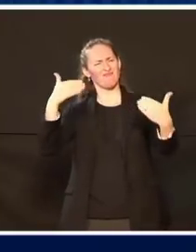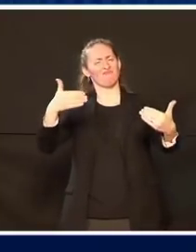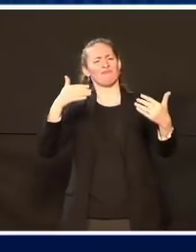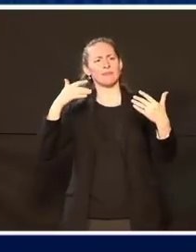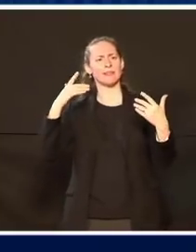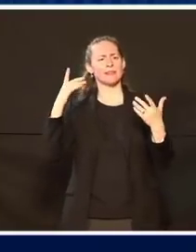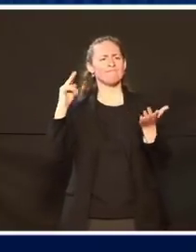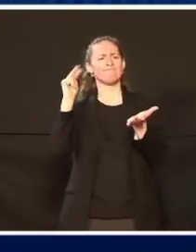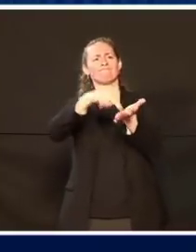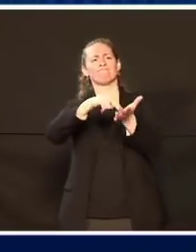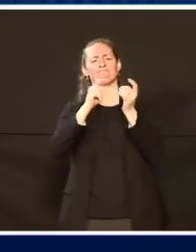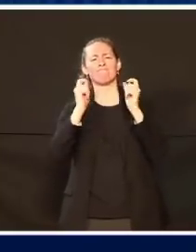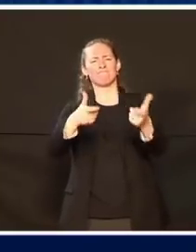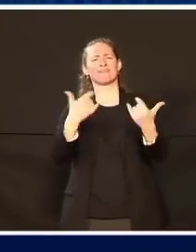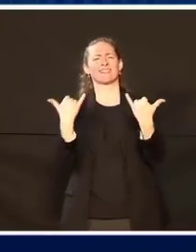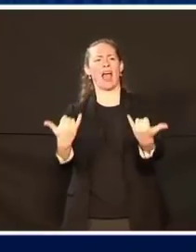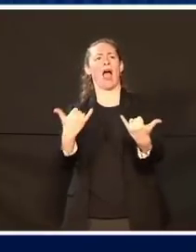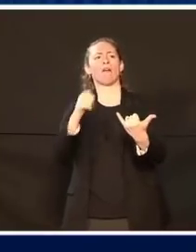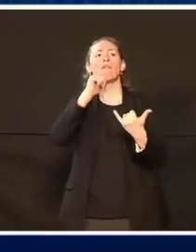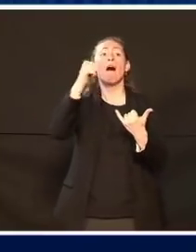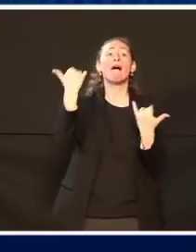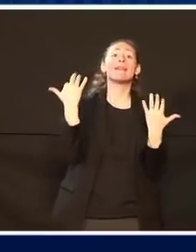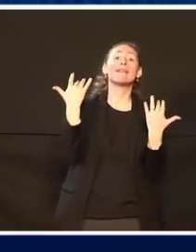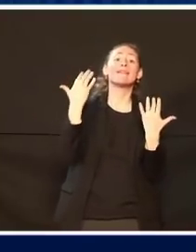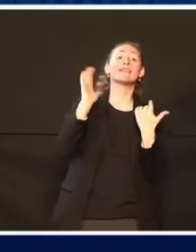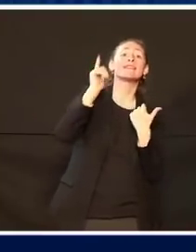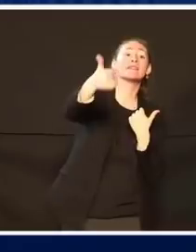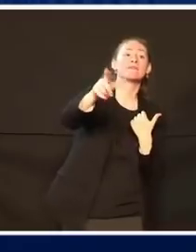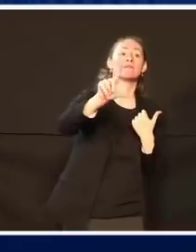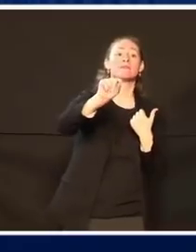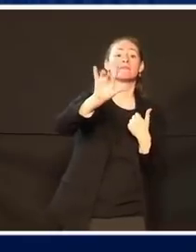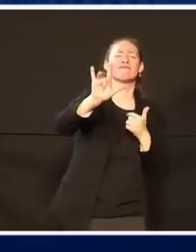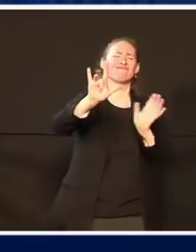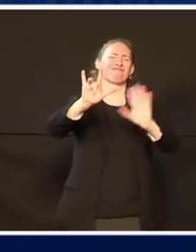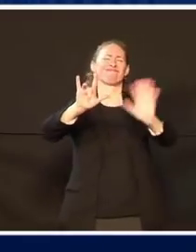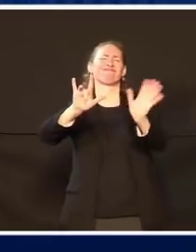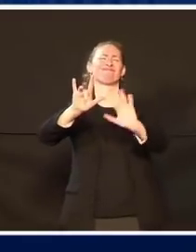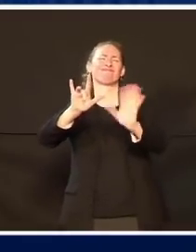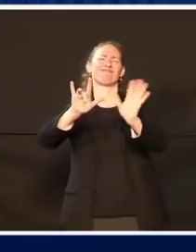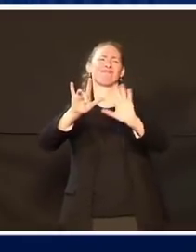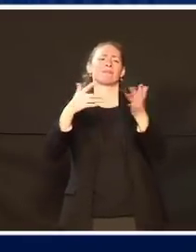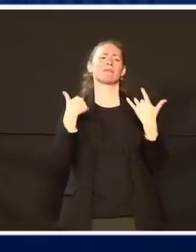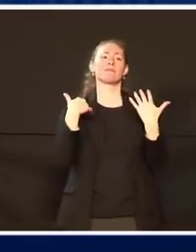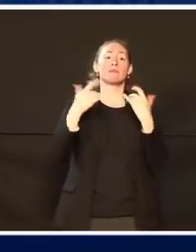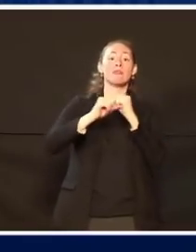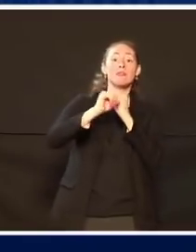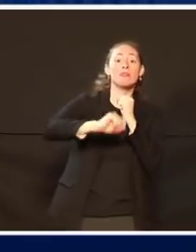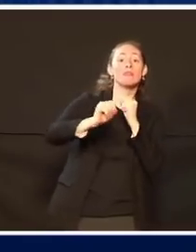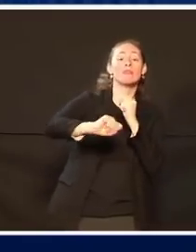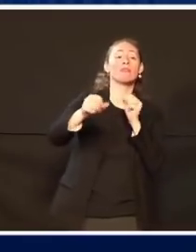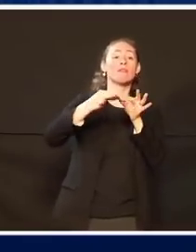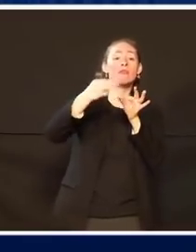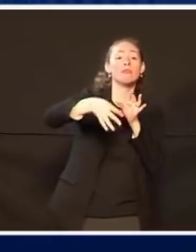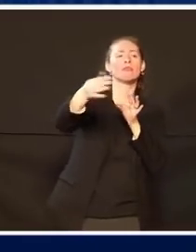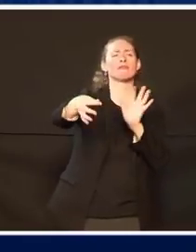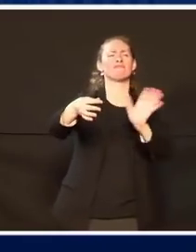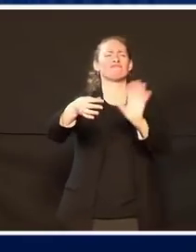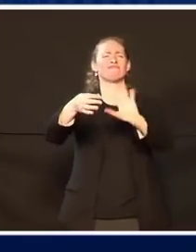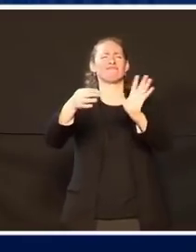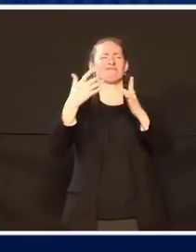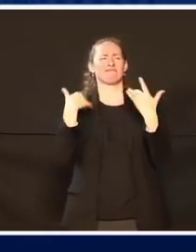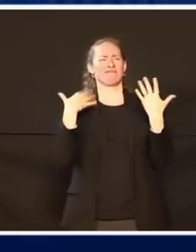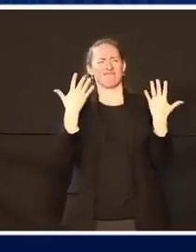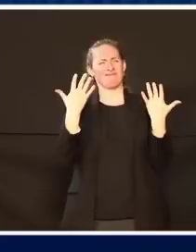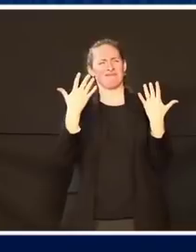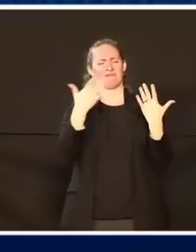dafür, dass wir das durchsetzen müssen. Es gibt gar keine Frage. Nochmal, eine unabhängige